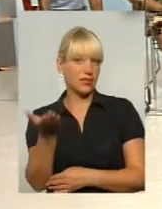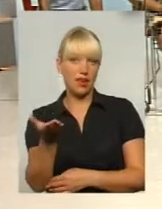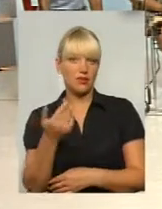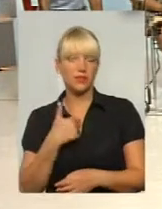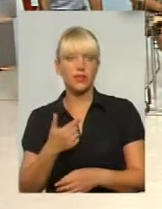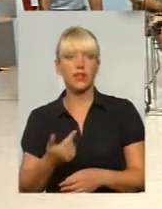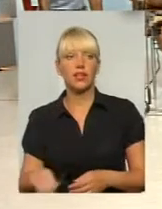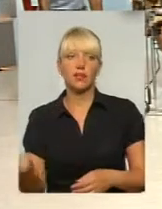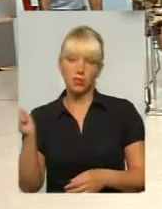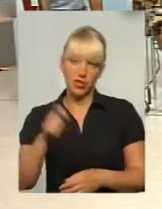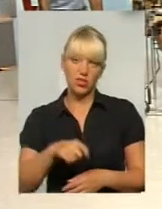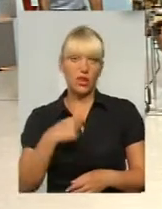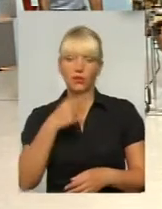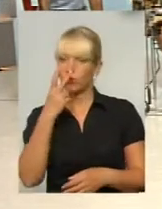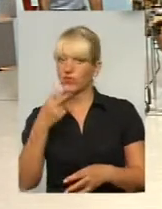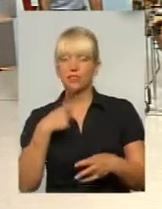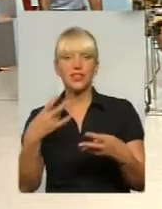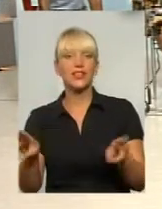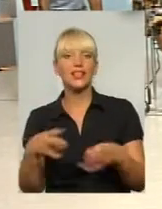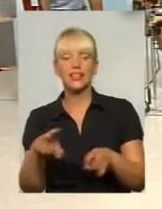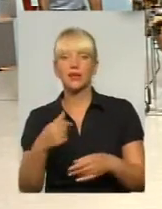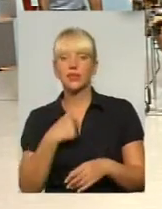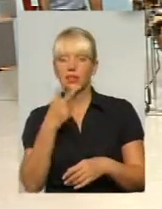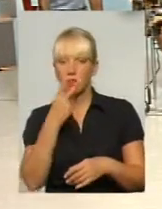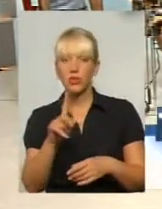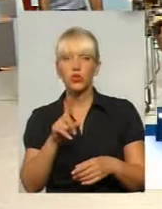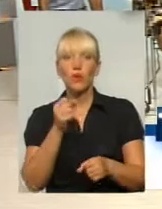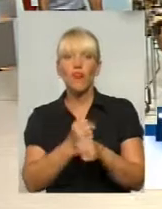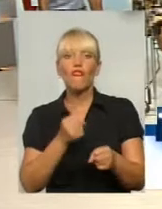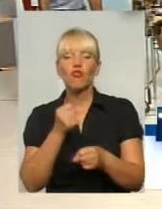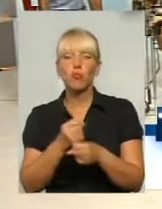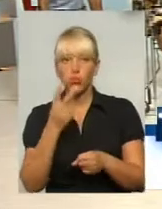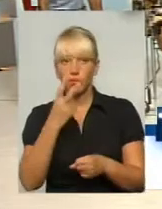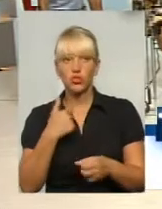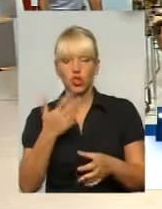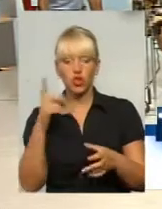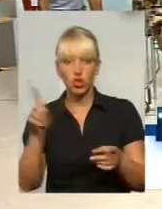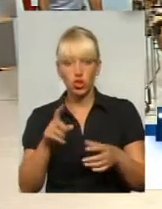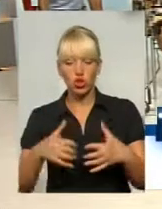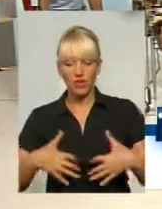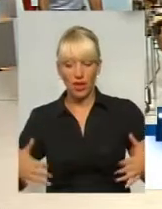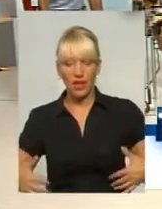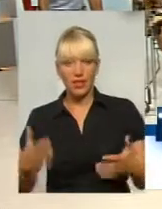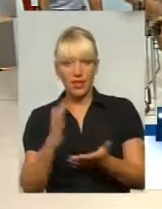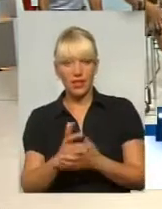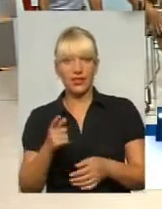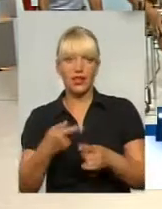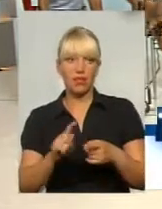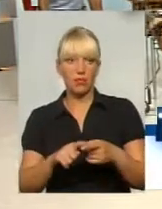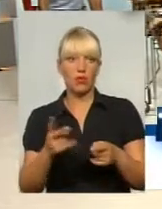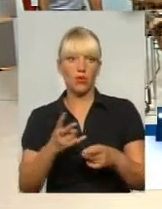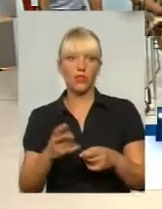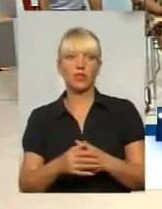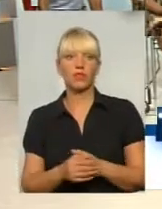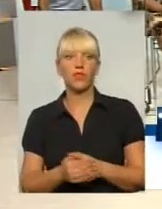подивіться. Приїжджати, подивитися мені це не дає. Мені треба, щоб я бачила в роботі, розумієте? От тварина лежить бездомна і ми маємо її діймати. українська